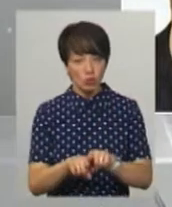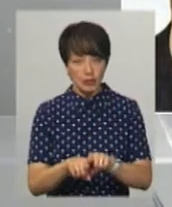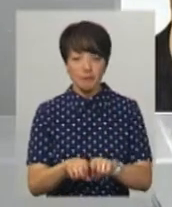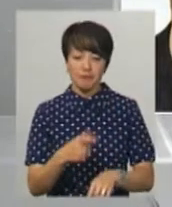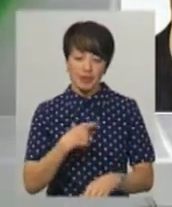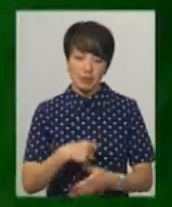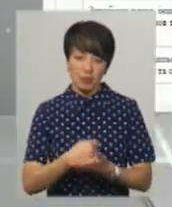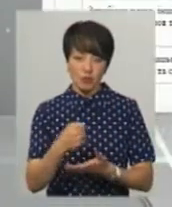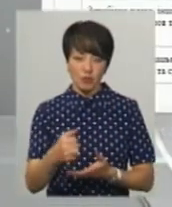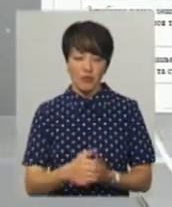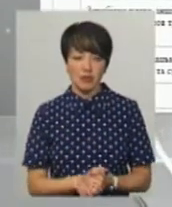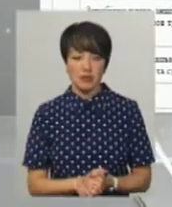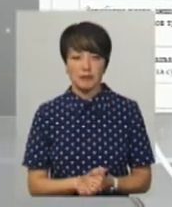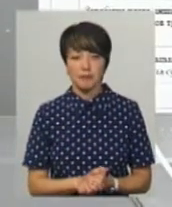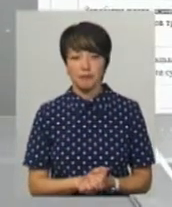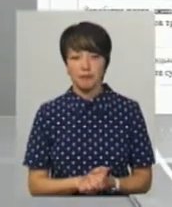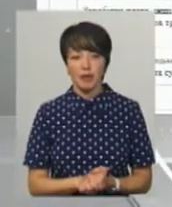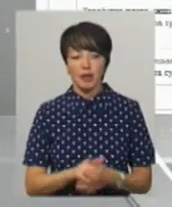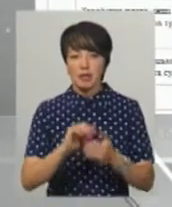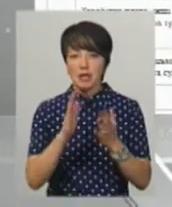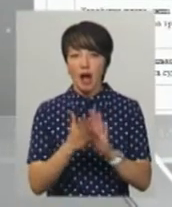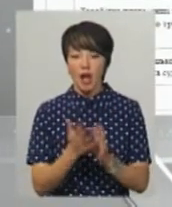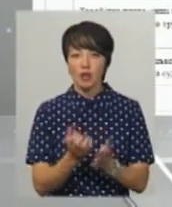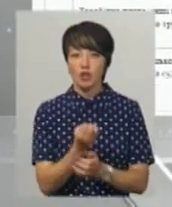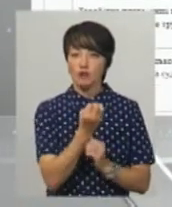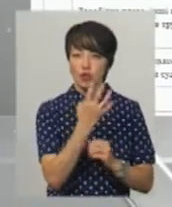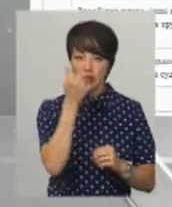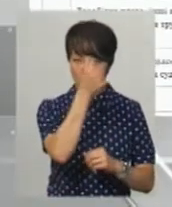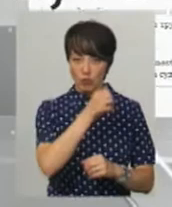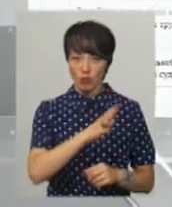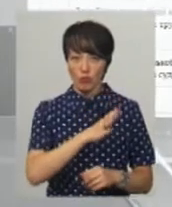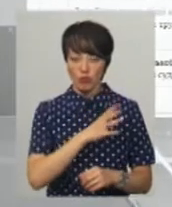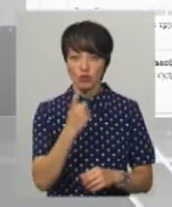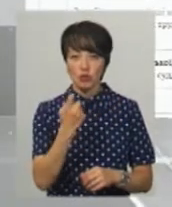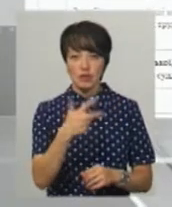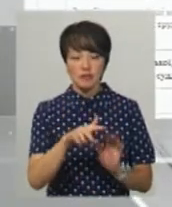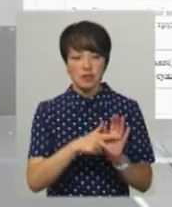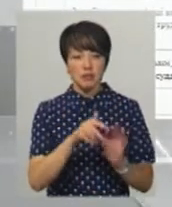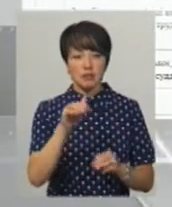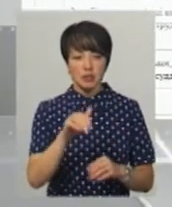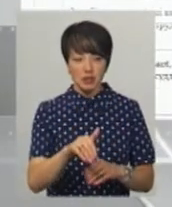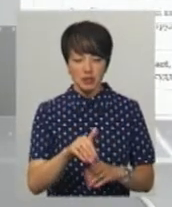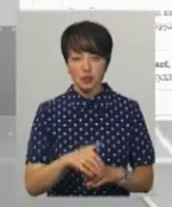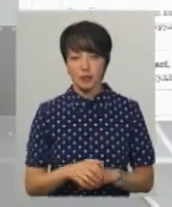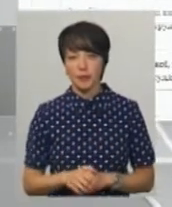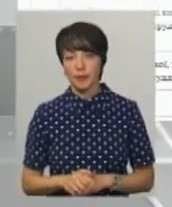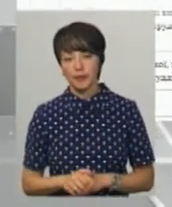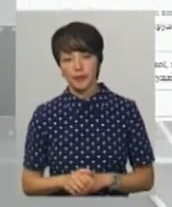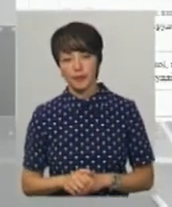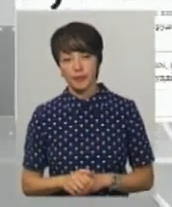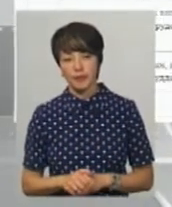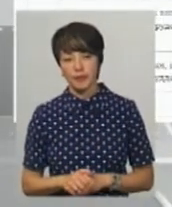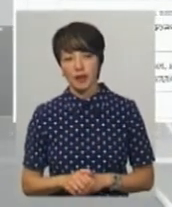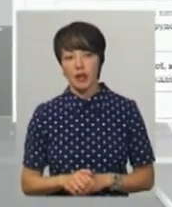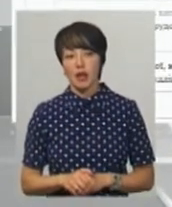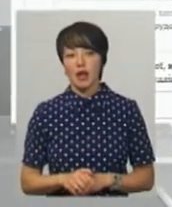самовисуванець. Загальний дохід Андрія Шеньковича у 2014 році становить 138 465 гривень та 19